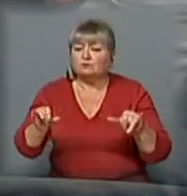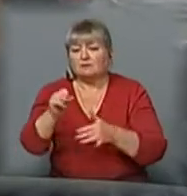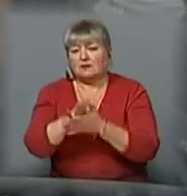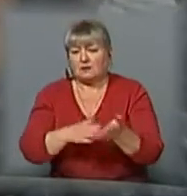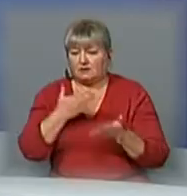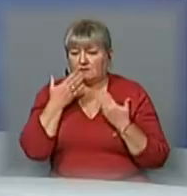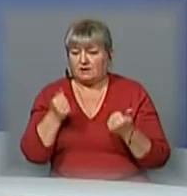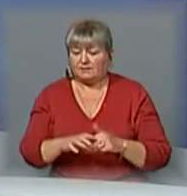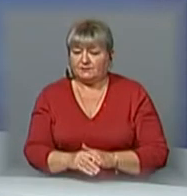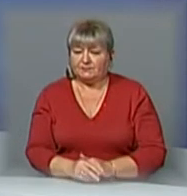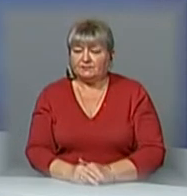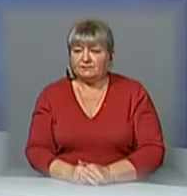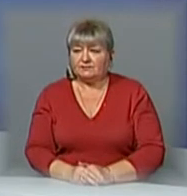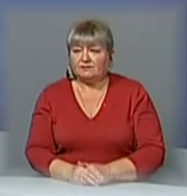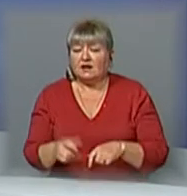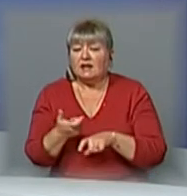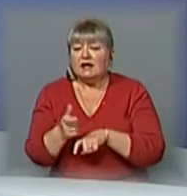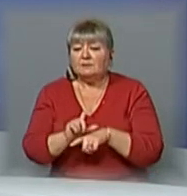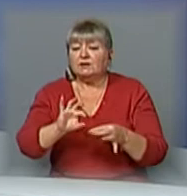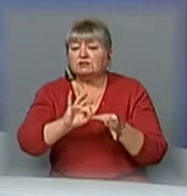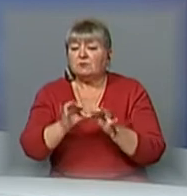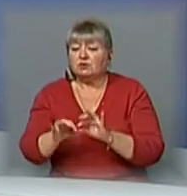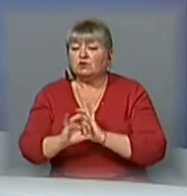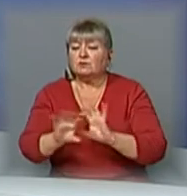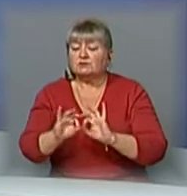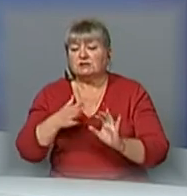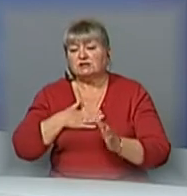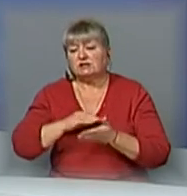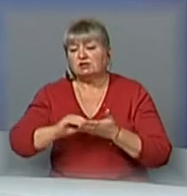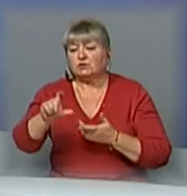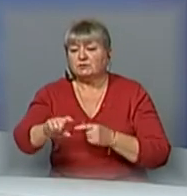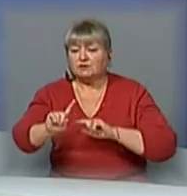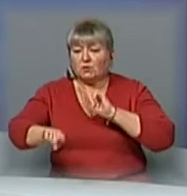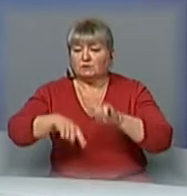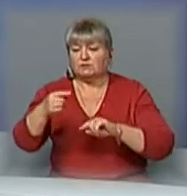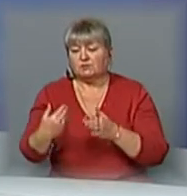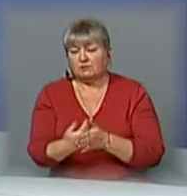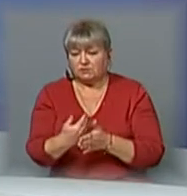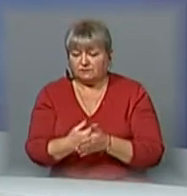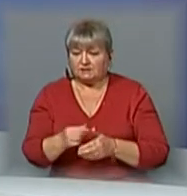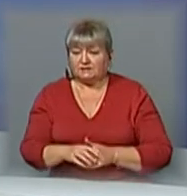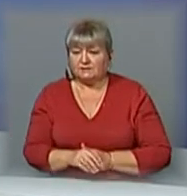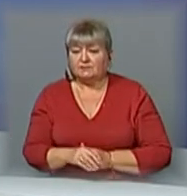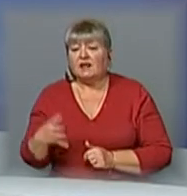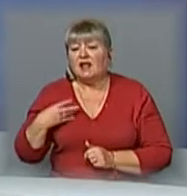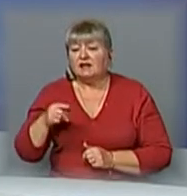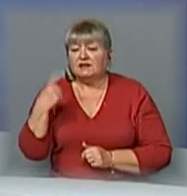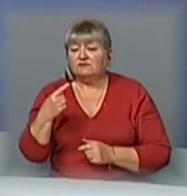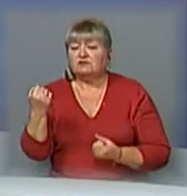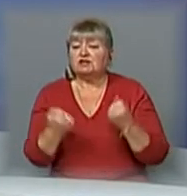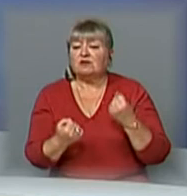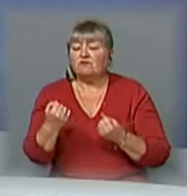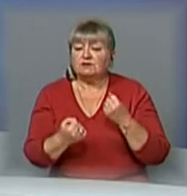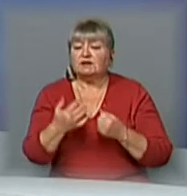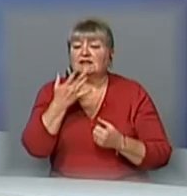немає. Більше подробиць розповість Ольга Дейнека вже у наступному випуску новин. На Львівщині водії машин